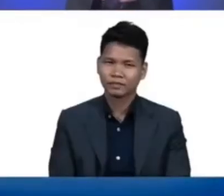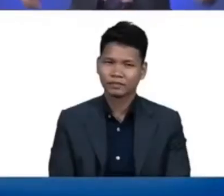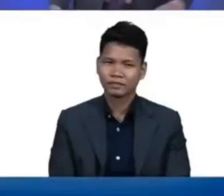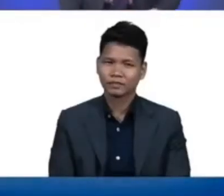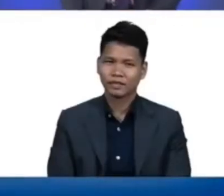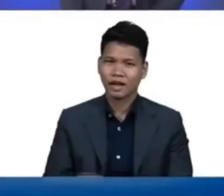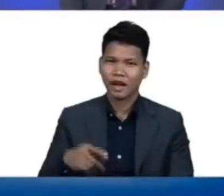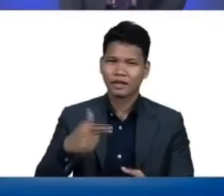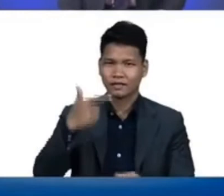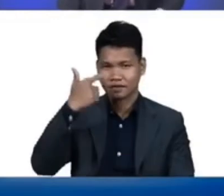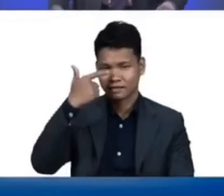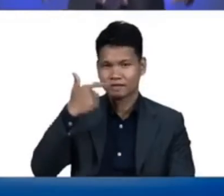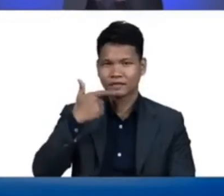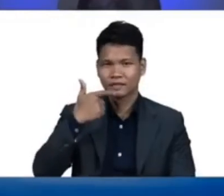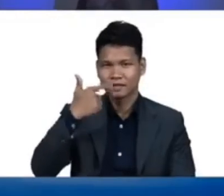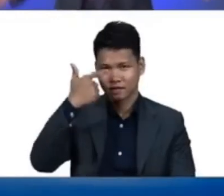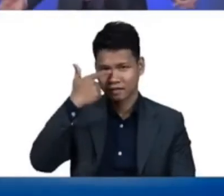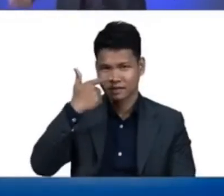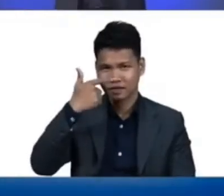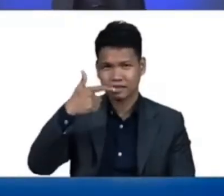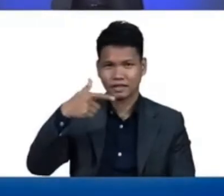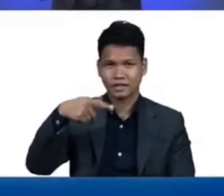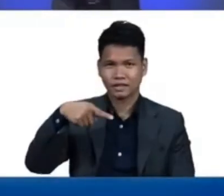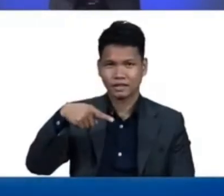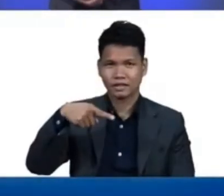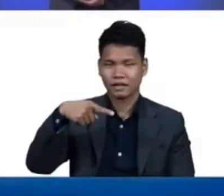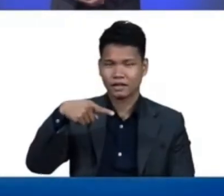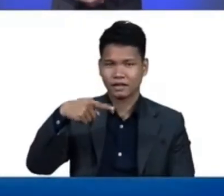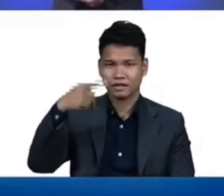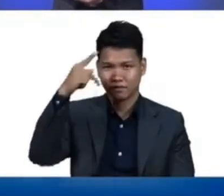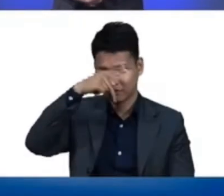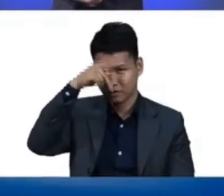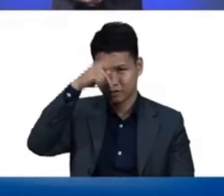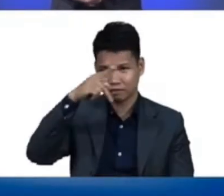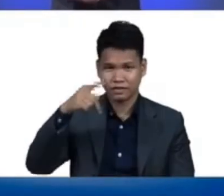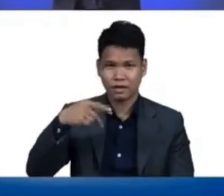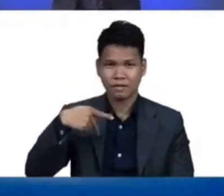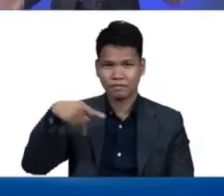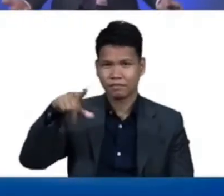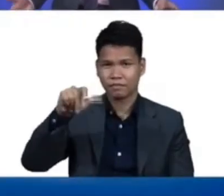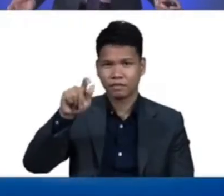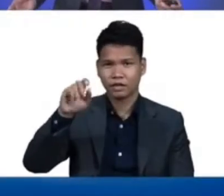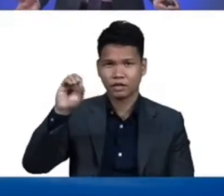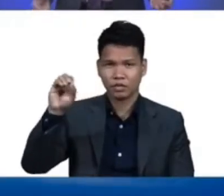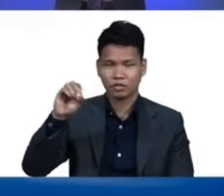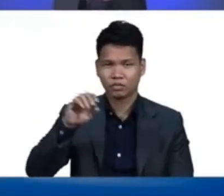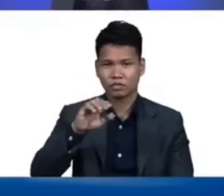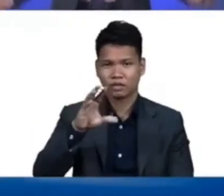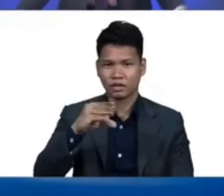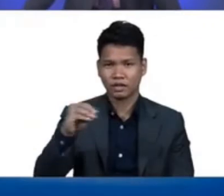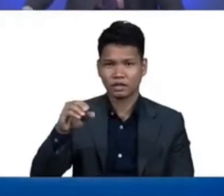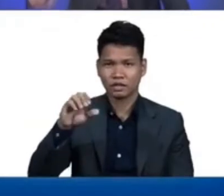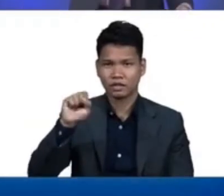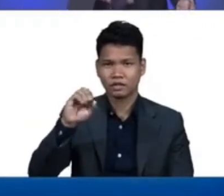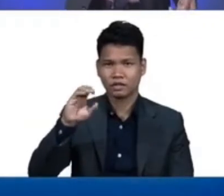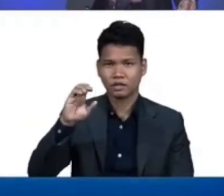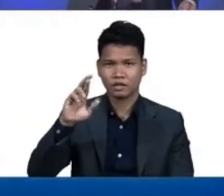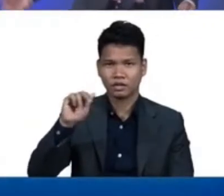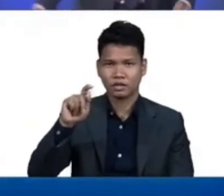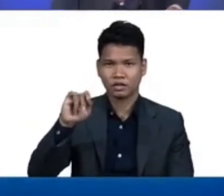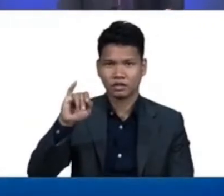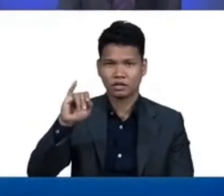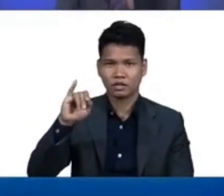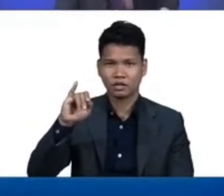isang Greek philosopher, si Plato at saka si Socrates, scientist, si Isaac Newton at si